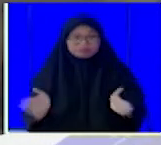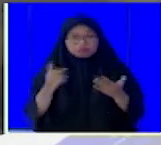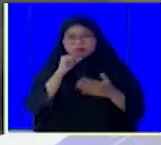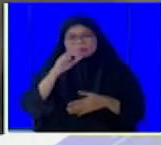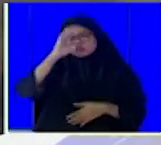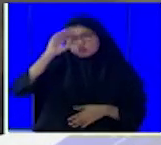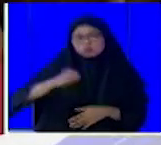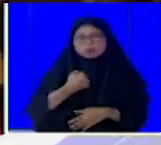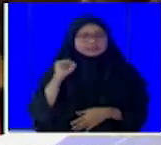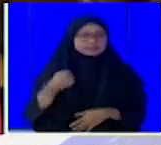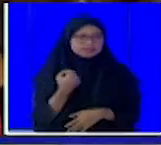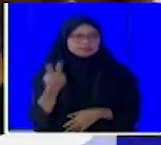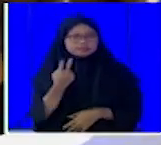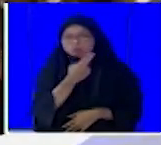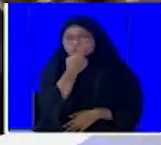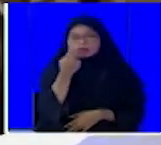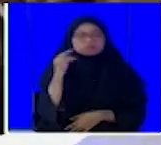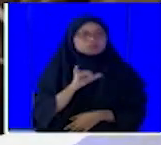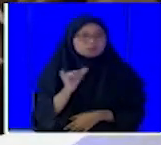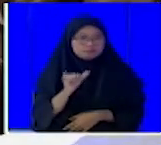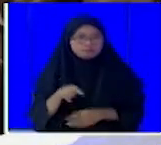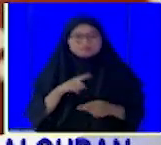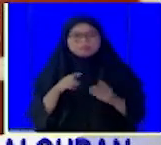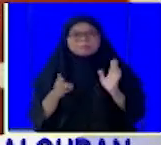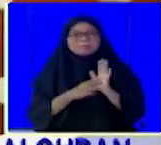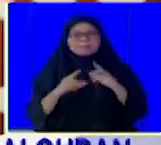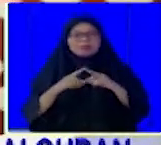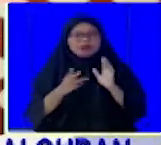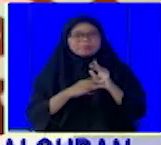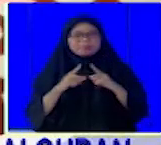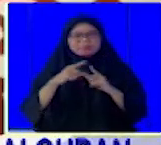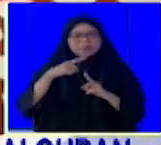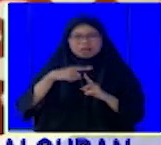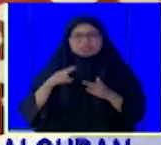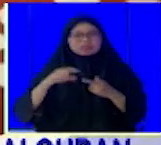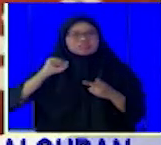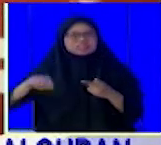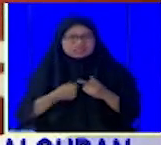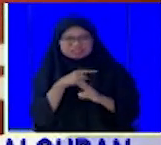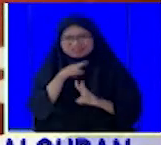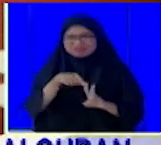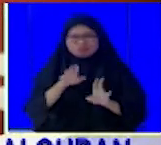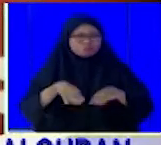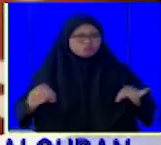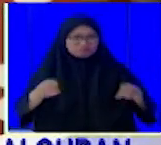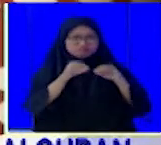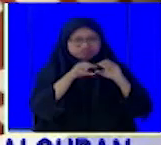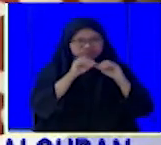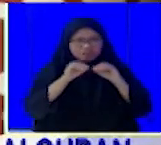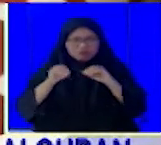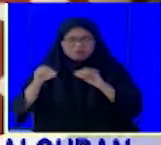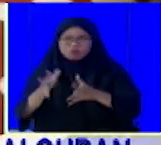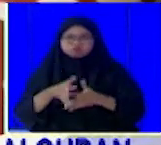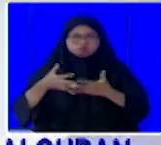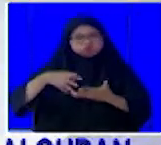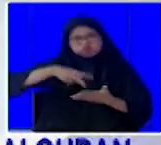istri Tuna Netra, Mamat Rahmat dan Safrida Martandi murid-murid diajar mengaji membaca Al-Quran huruf Braille.